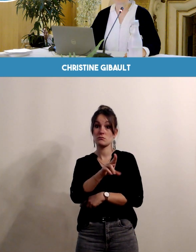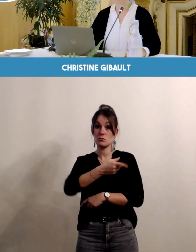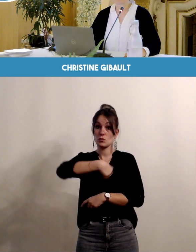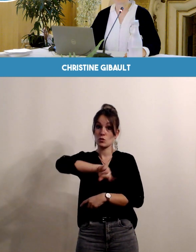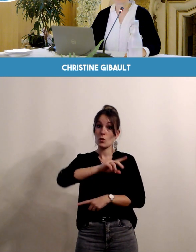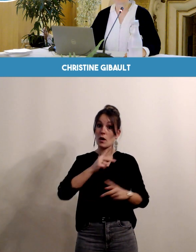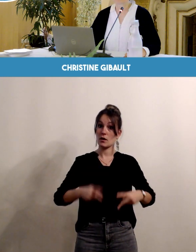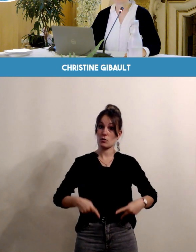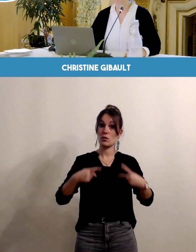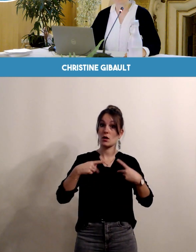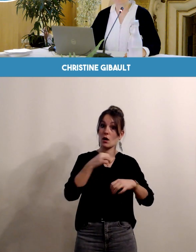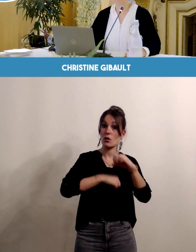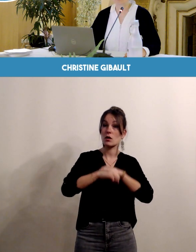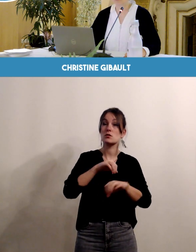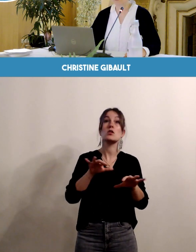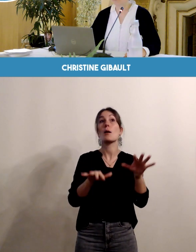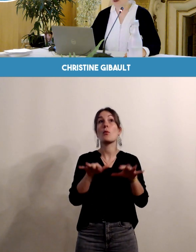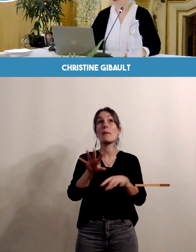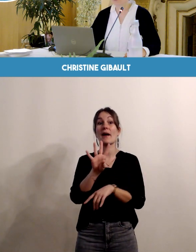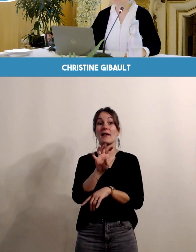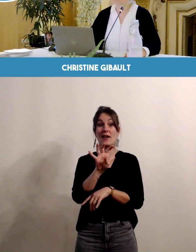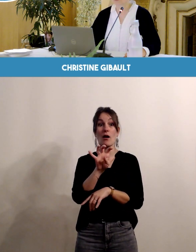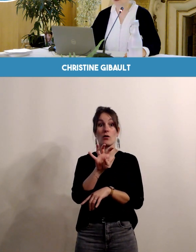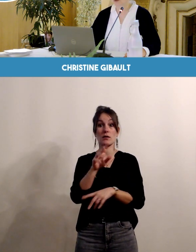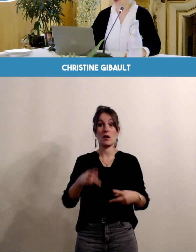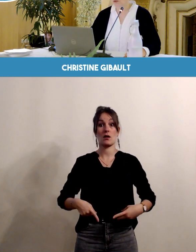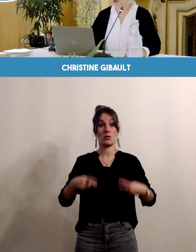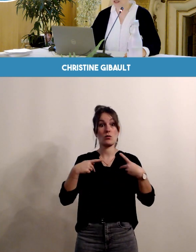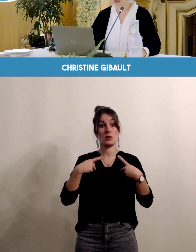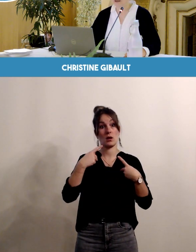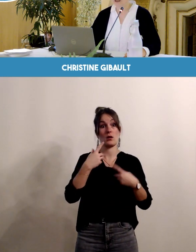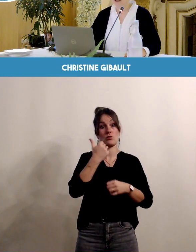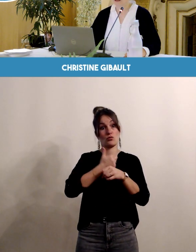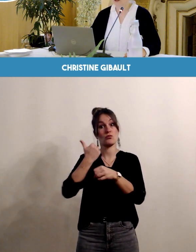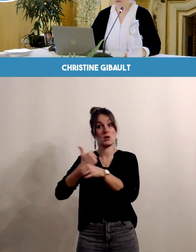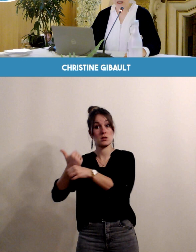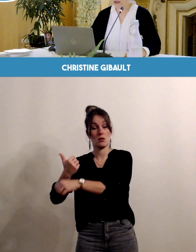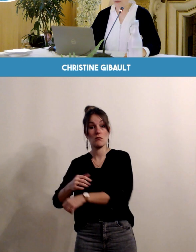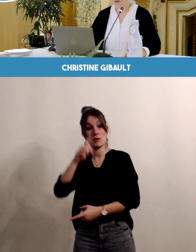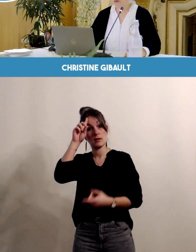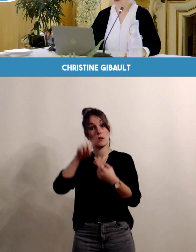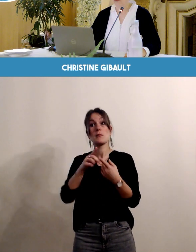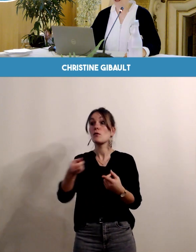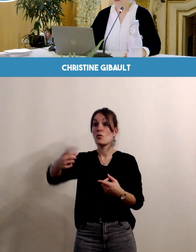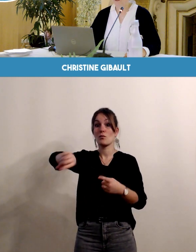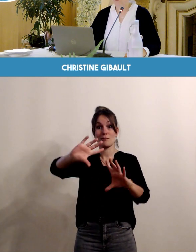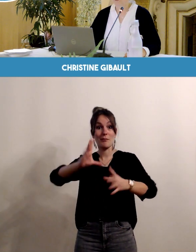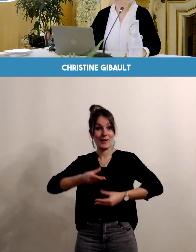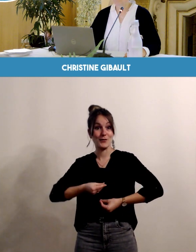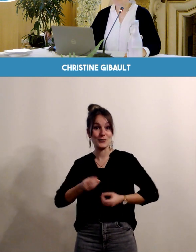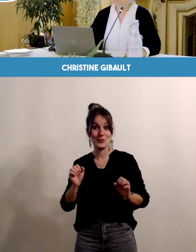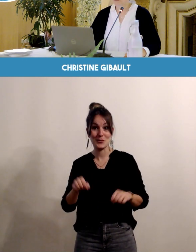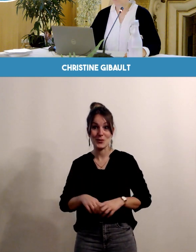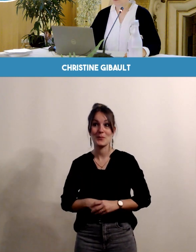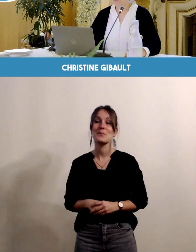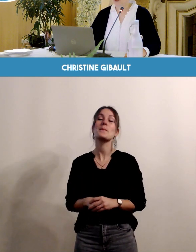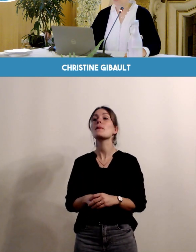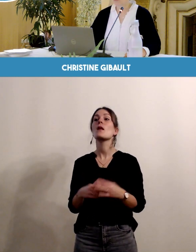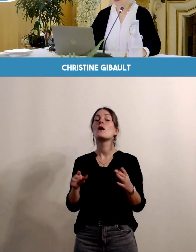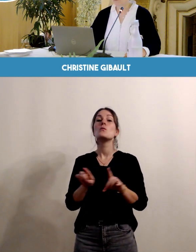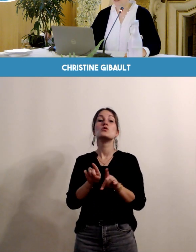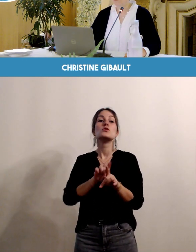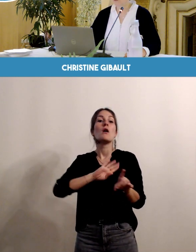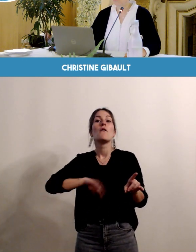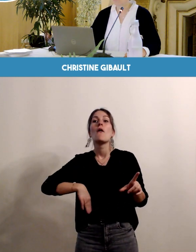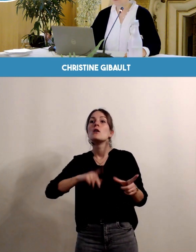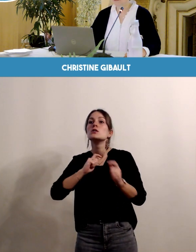environ une quarantaine d'ateliers par an sur ce sujet. Et vous êtes les bienvenus. Et puis enfin,